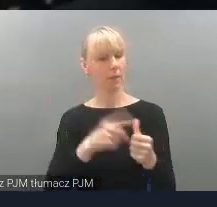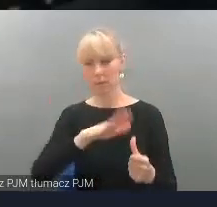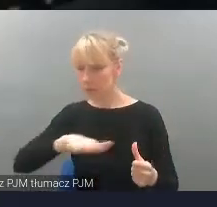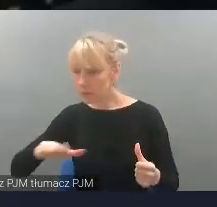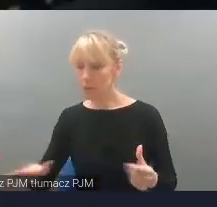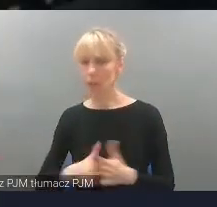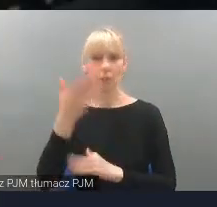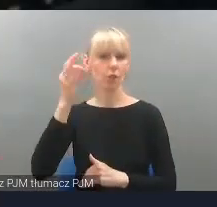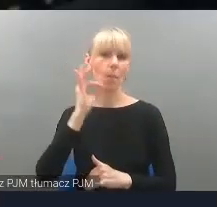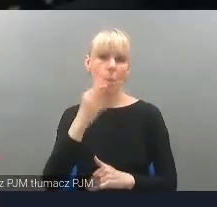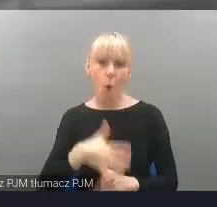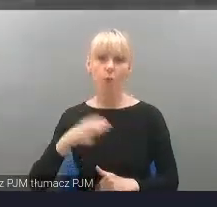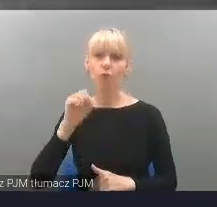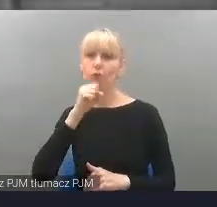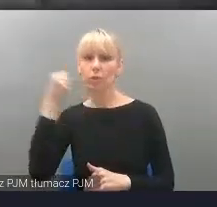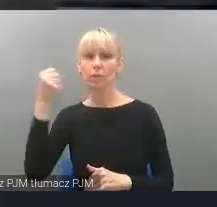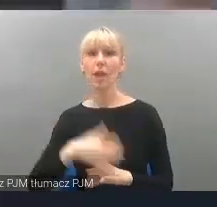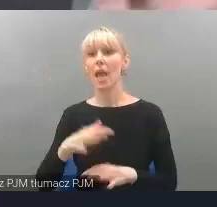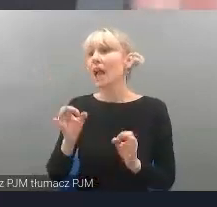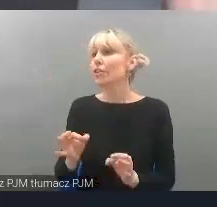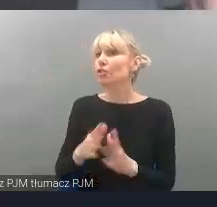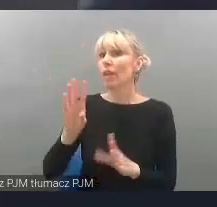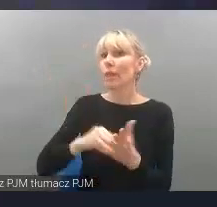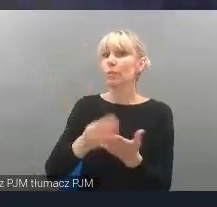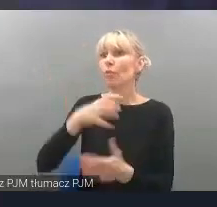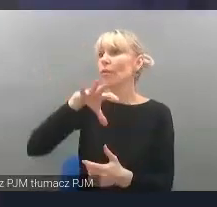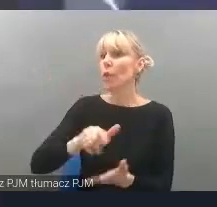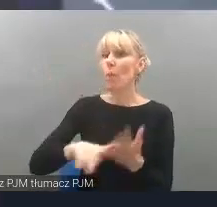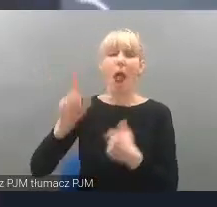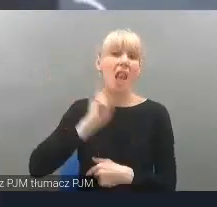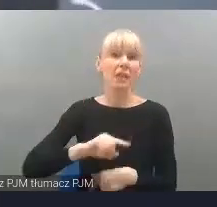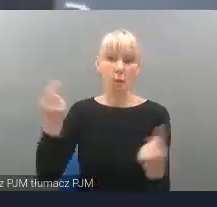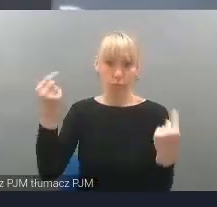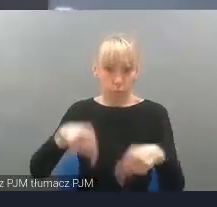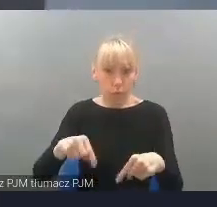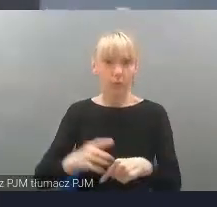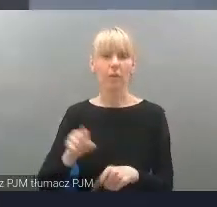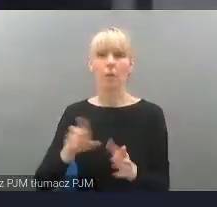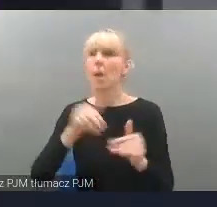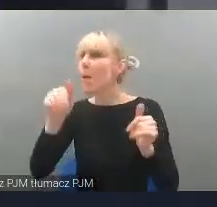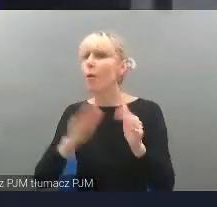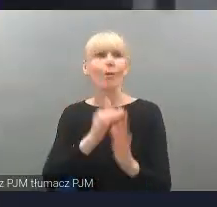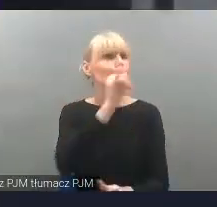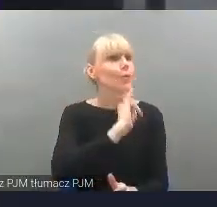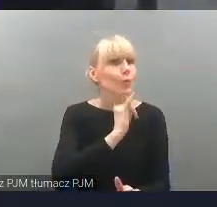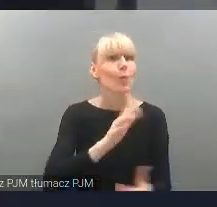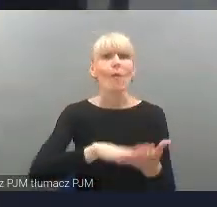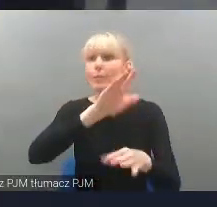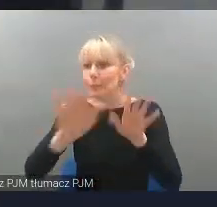określa dzisiaj z młodzieżą licealną, ale myślę, że bardzo mi się podoba, bo mogą sami wszystkiego dotknąć, wypróbować,